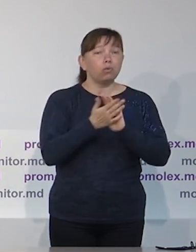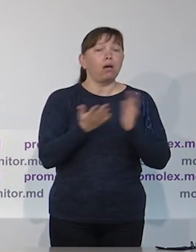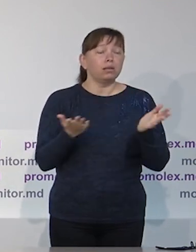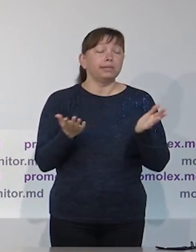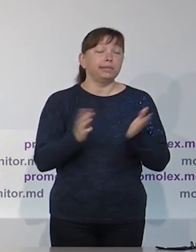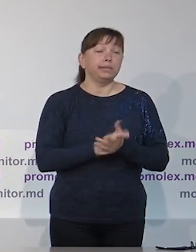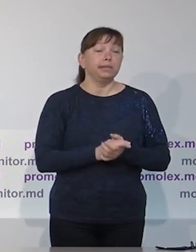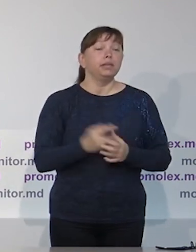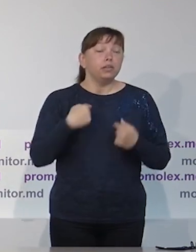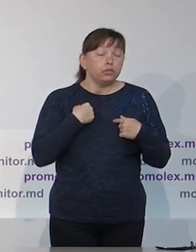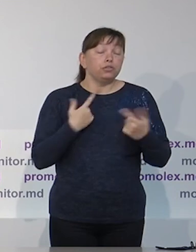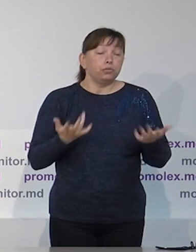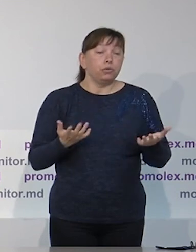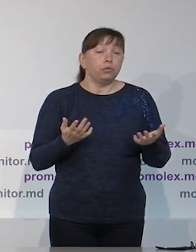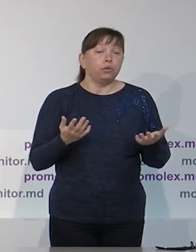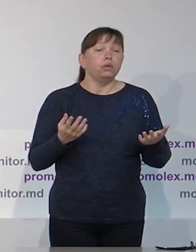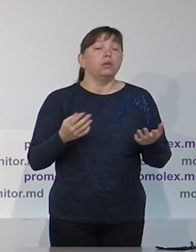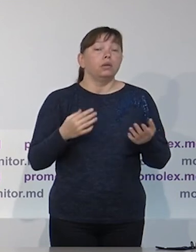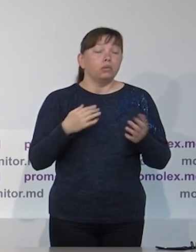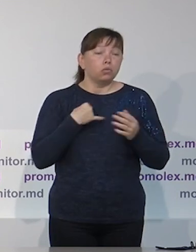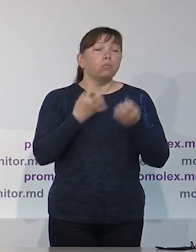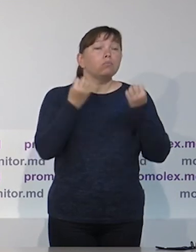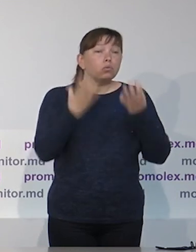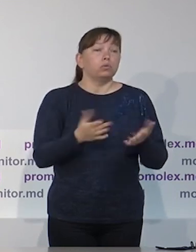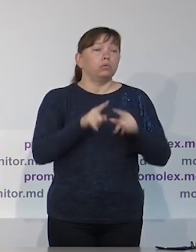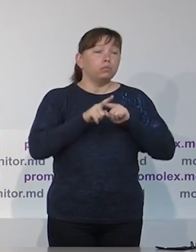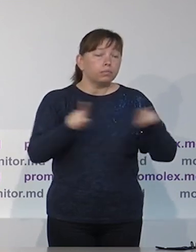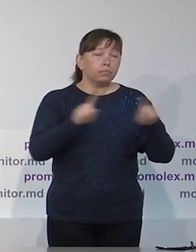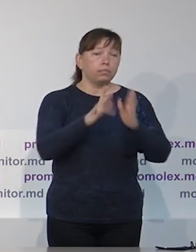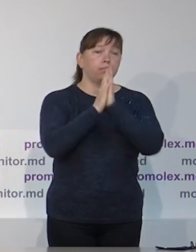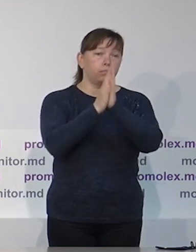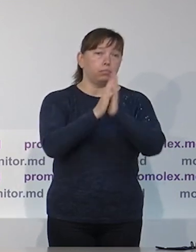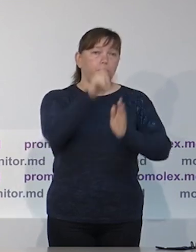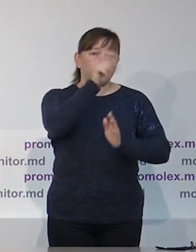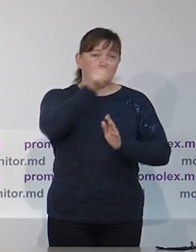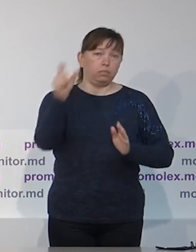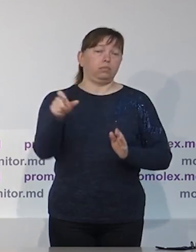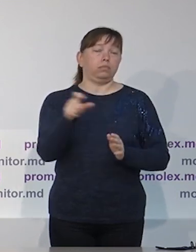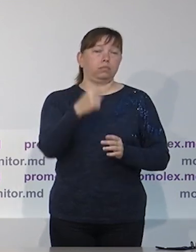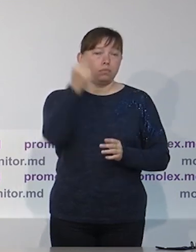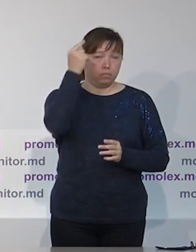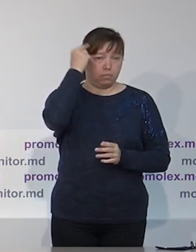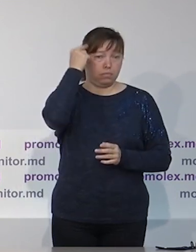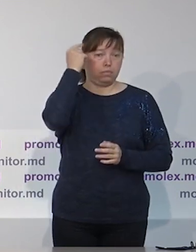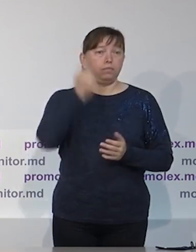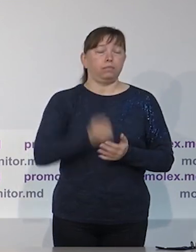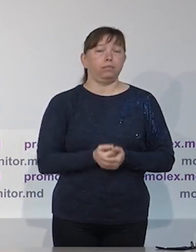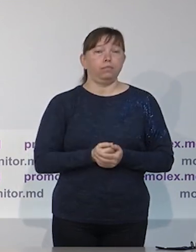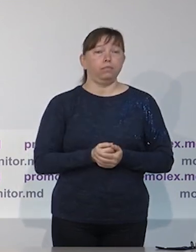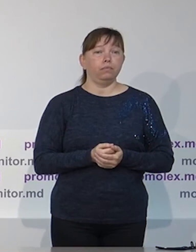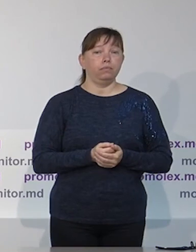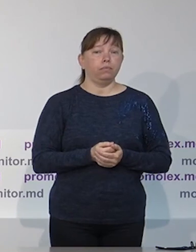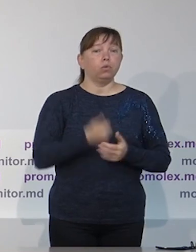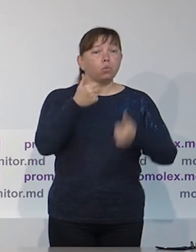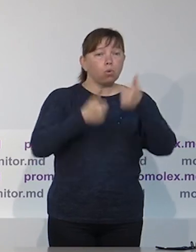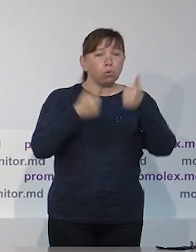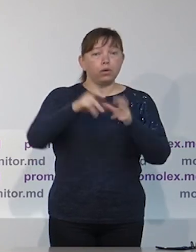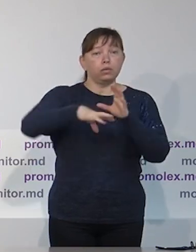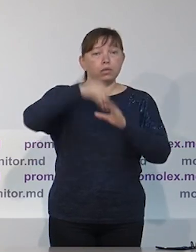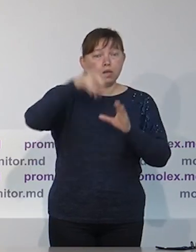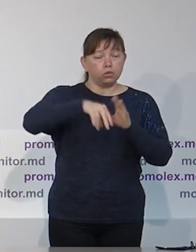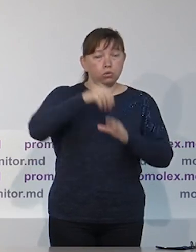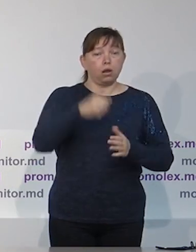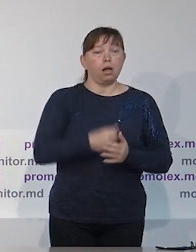сожалению, но, как я уже раньше сказал, парламент не принял юридических мер для